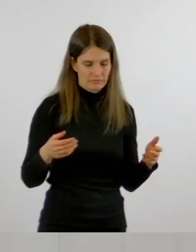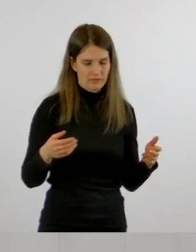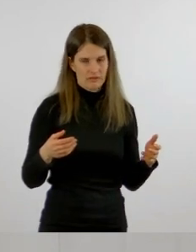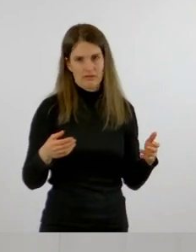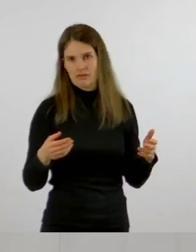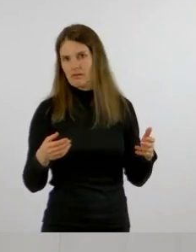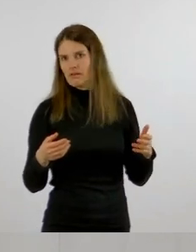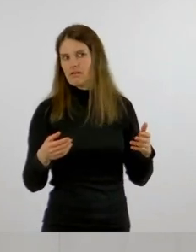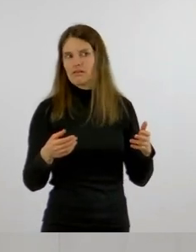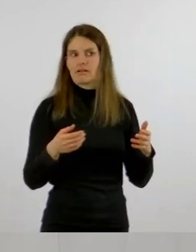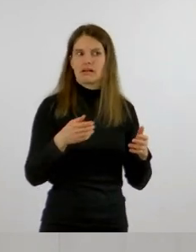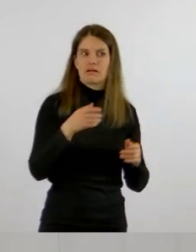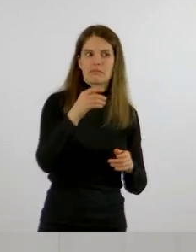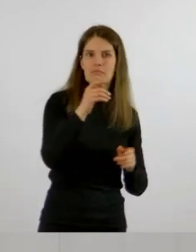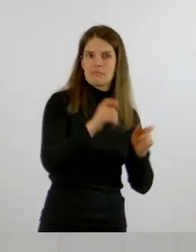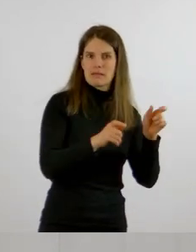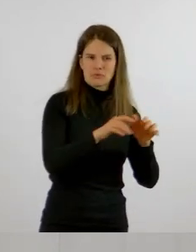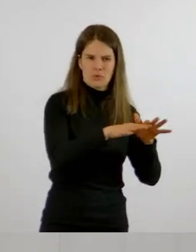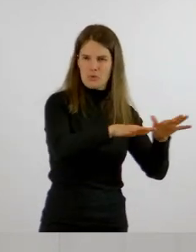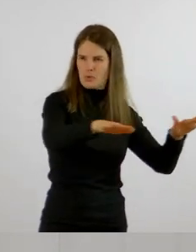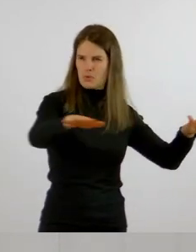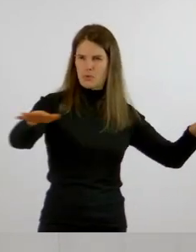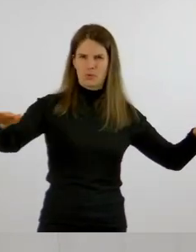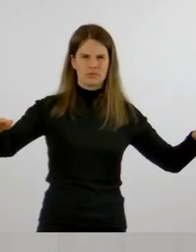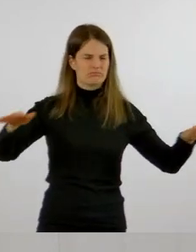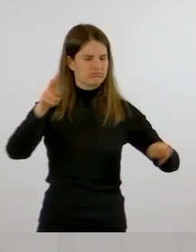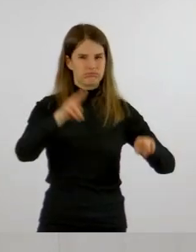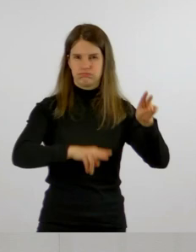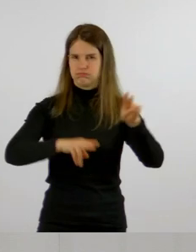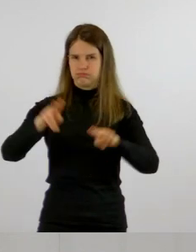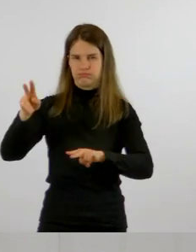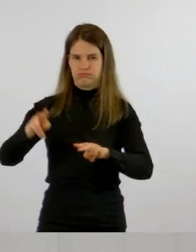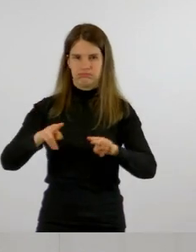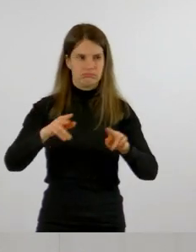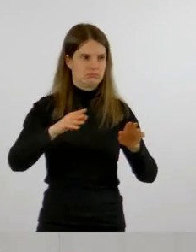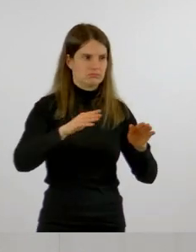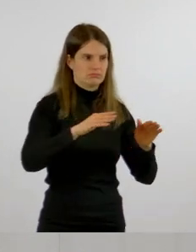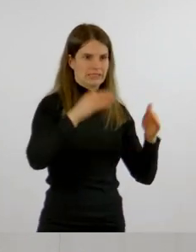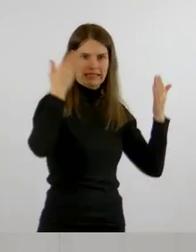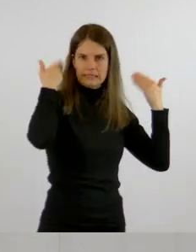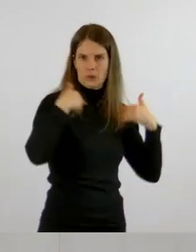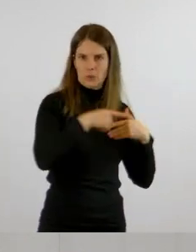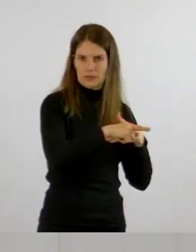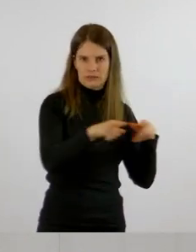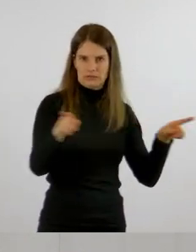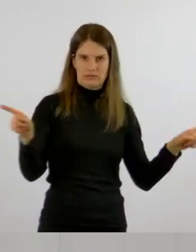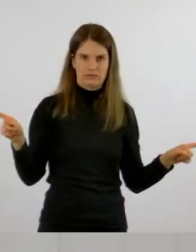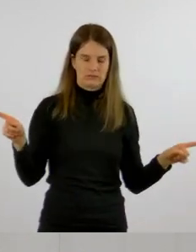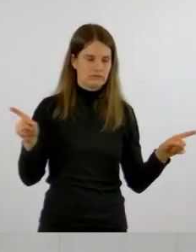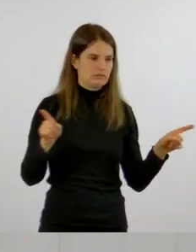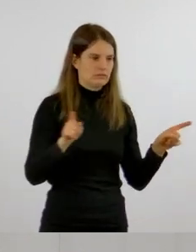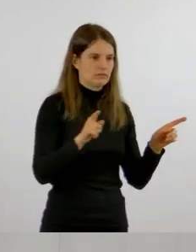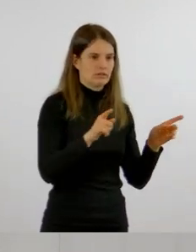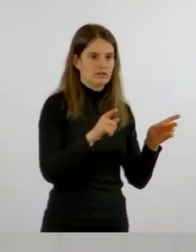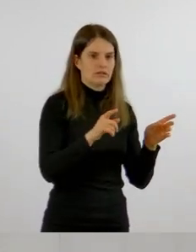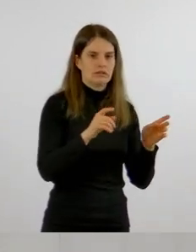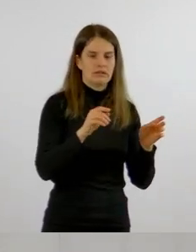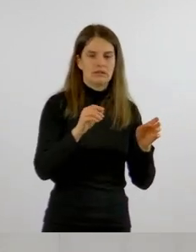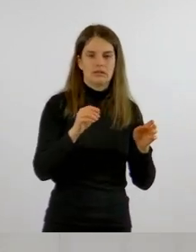heterogen zu sein scheint und aus ganz unterschiedlichen Gruppen sich dort zusammensetzt,